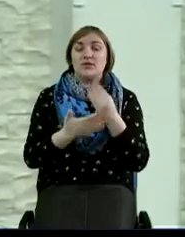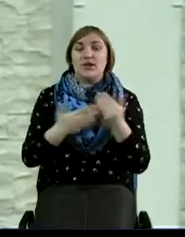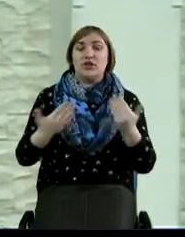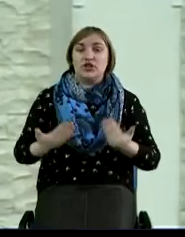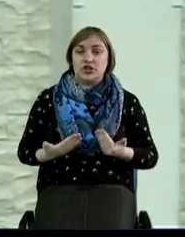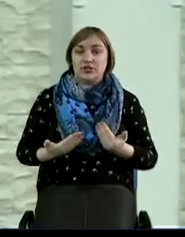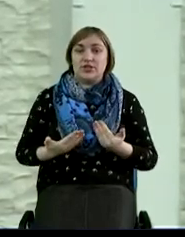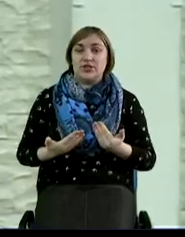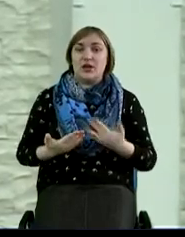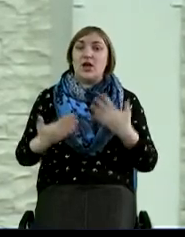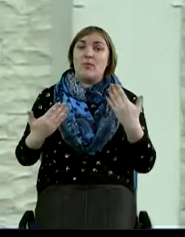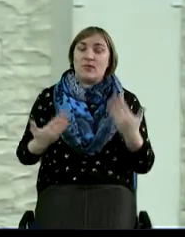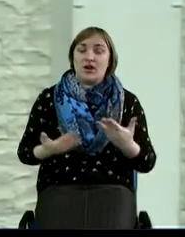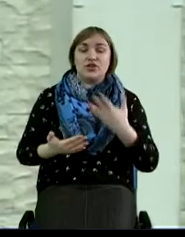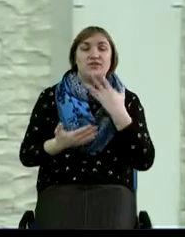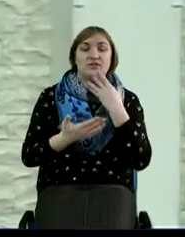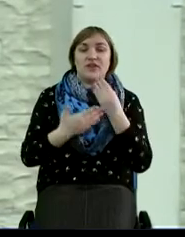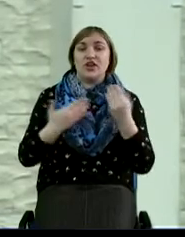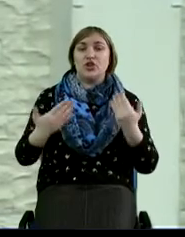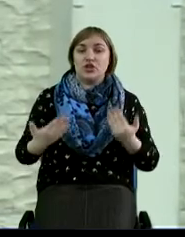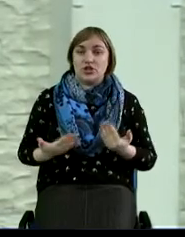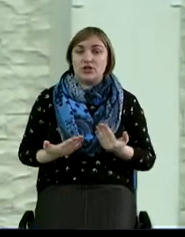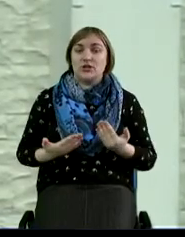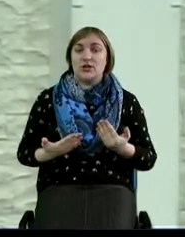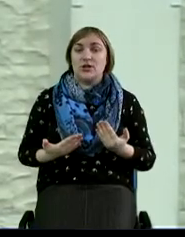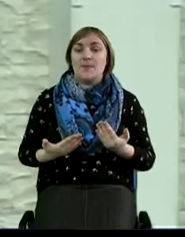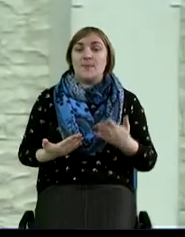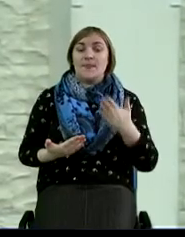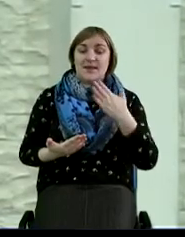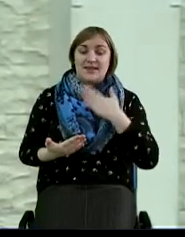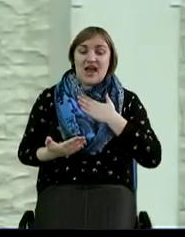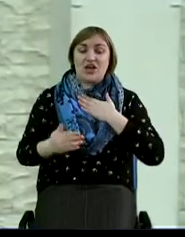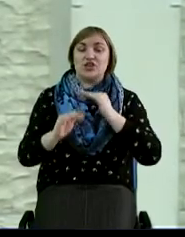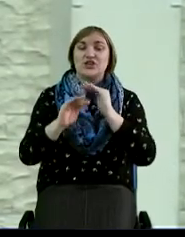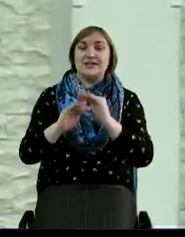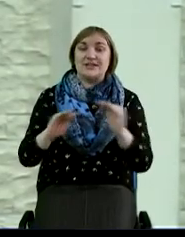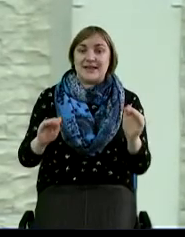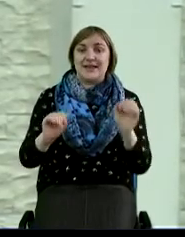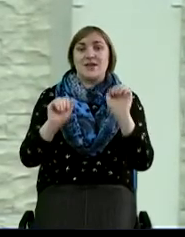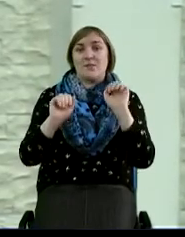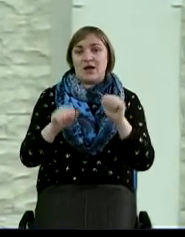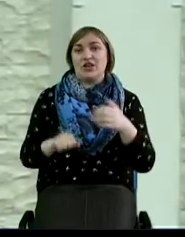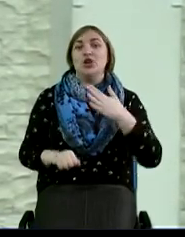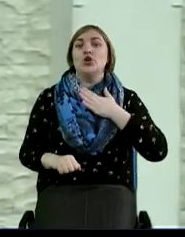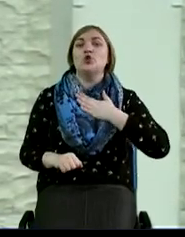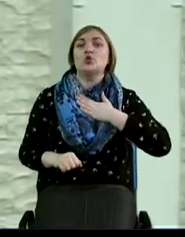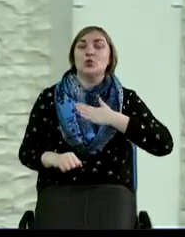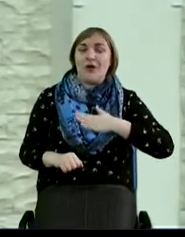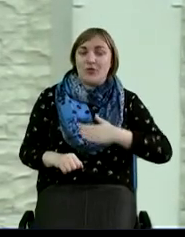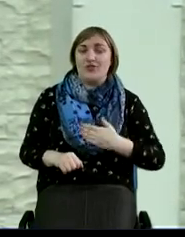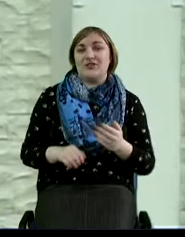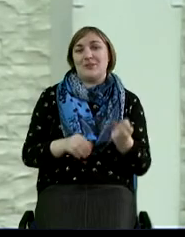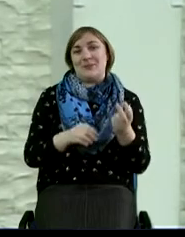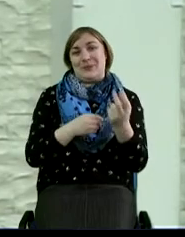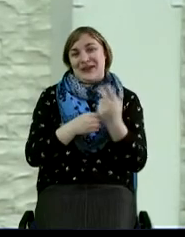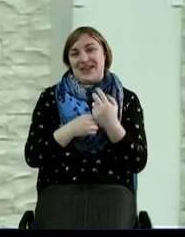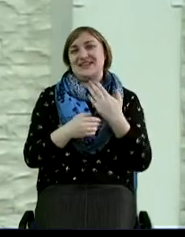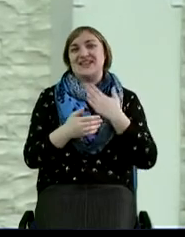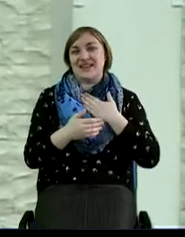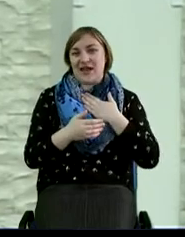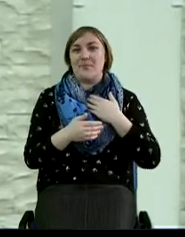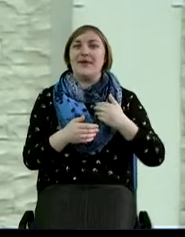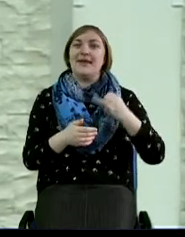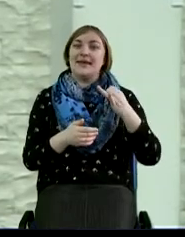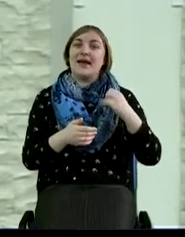своей жизни таким образом, наши дети могли с удовольствием приходить к нам и гордиться нами.